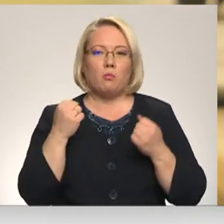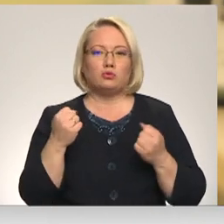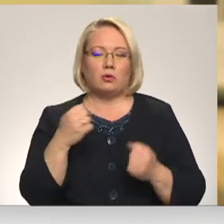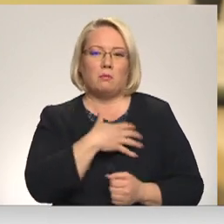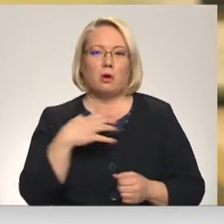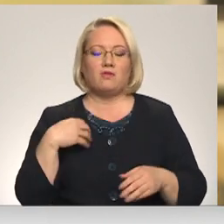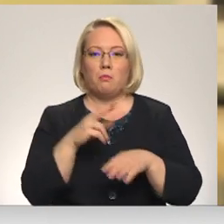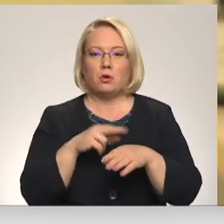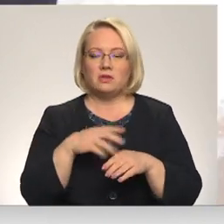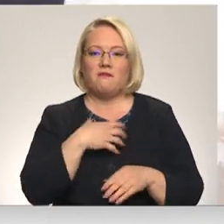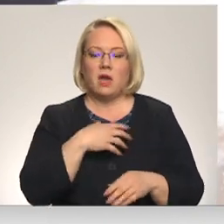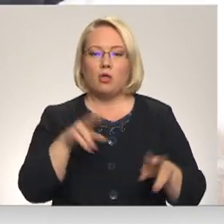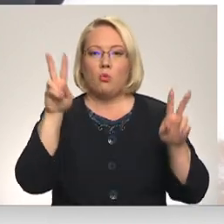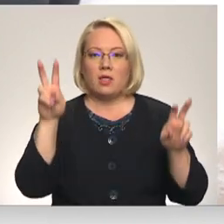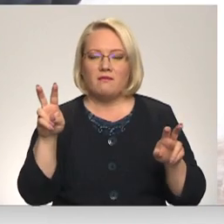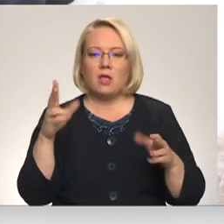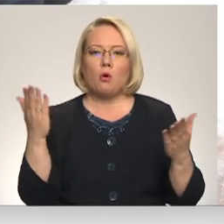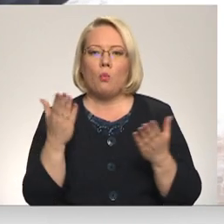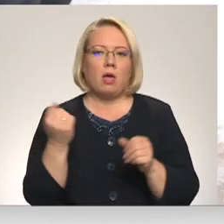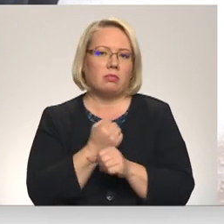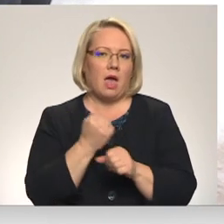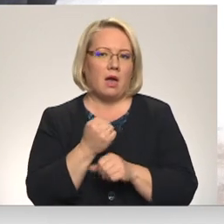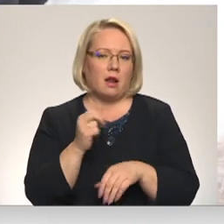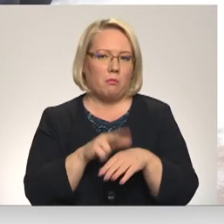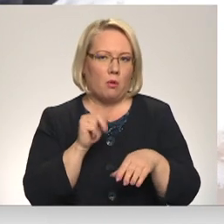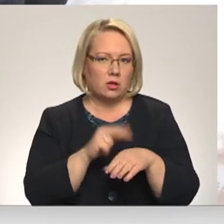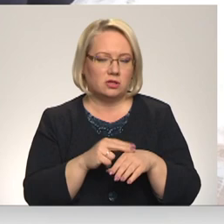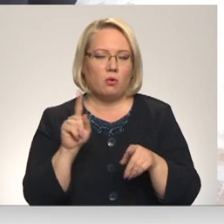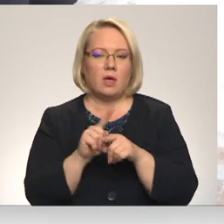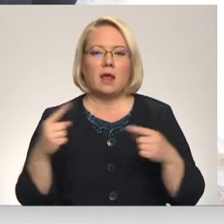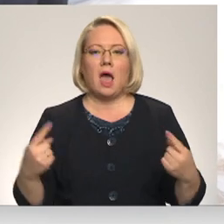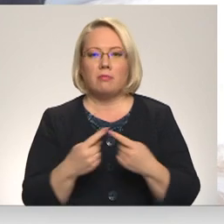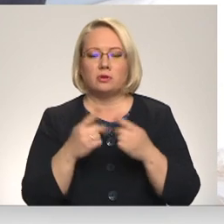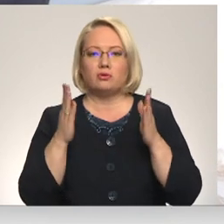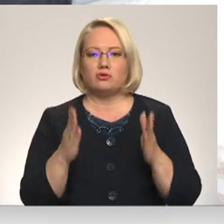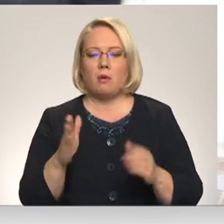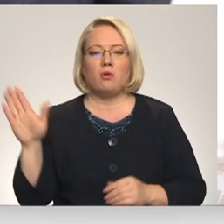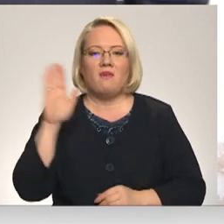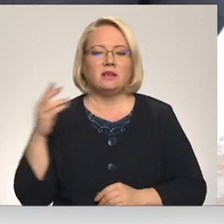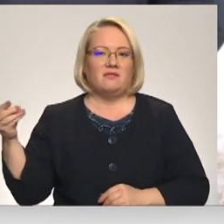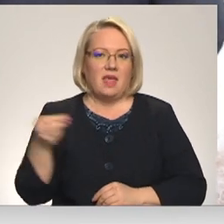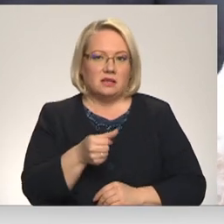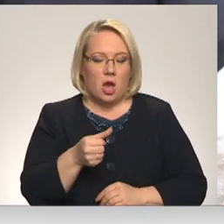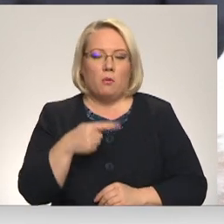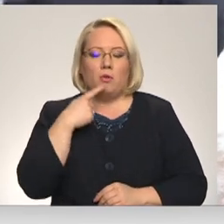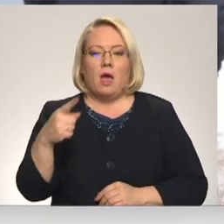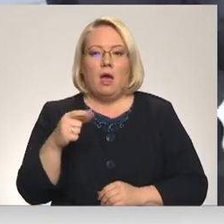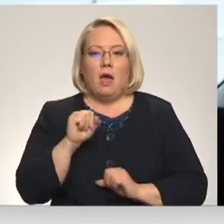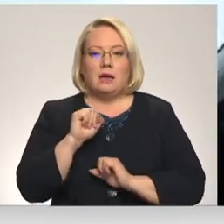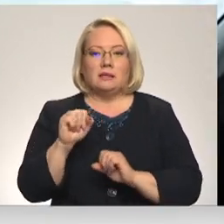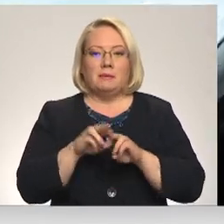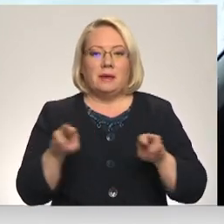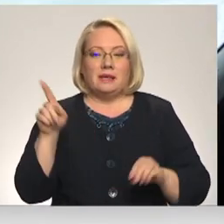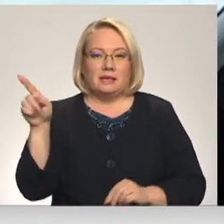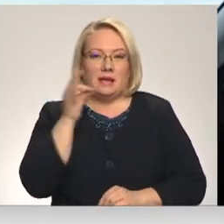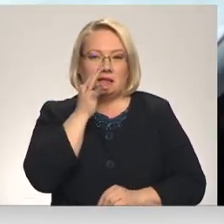svarīgi esot nodefinēt policijas funkcijas, kam būtu jāsako arī valsts finansējuma. Videsājas sardzības reģinālās attīstīs ministrijā RTV skaidro,